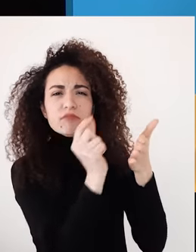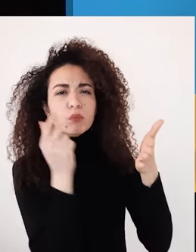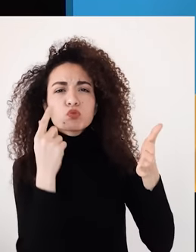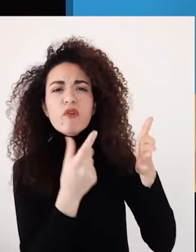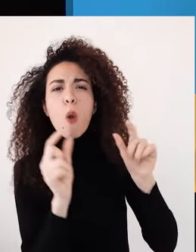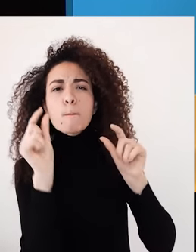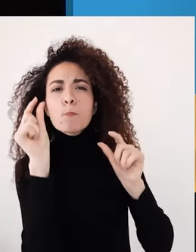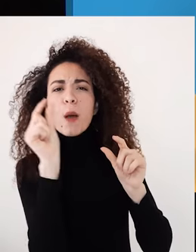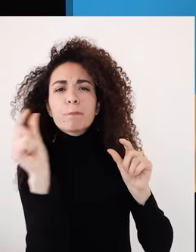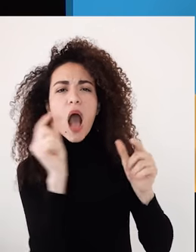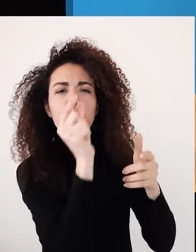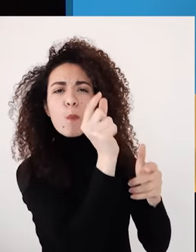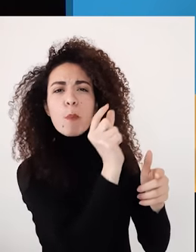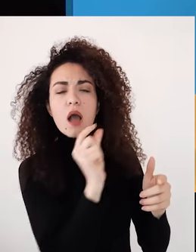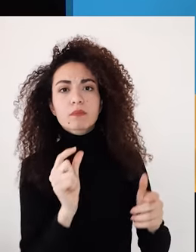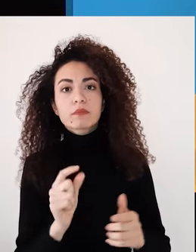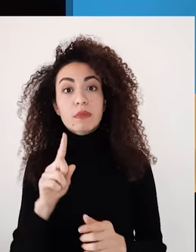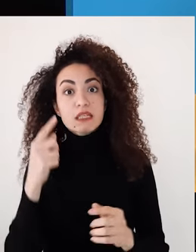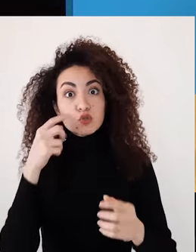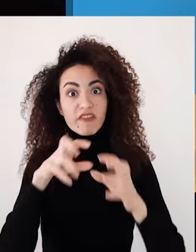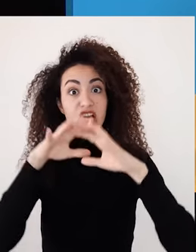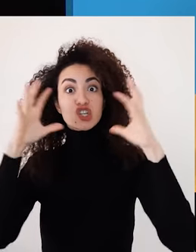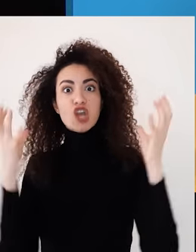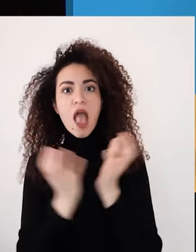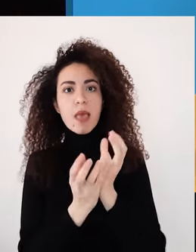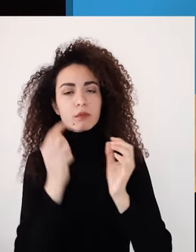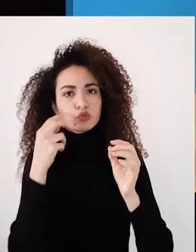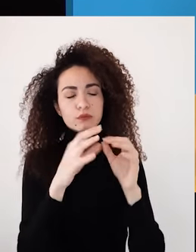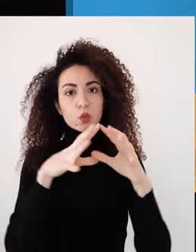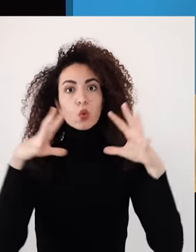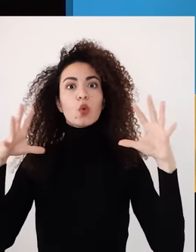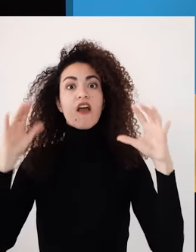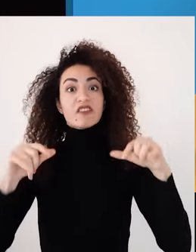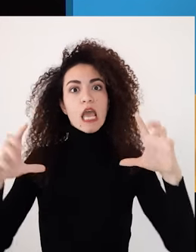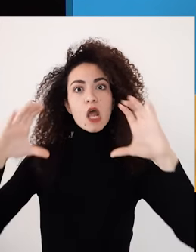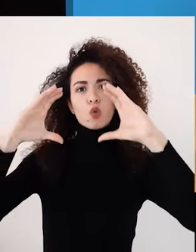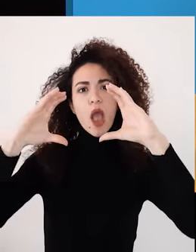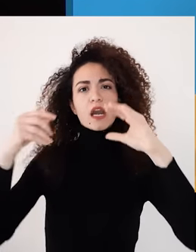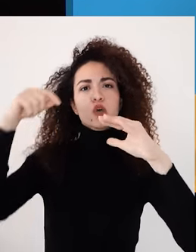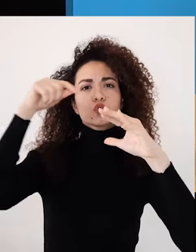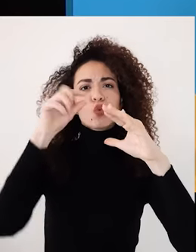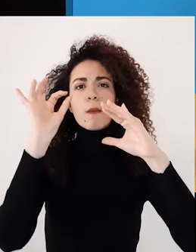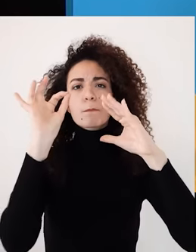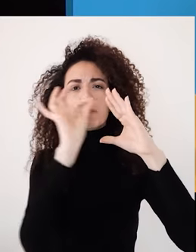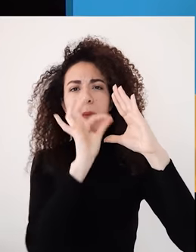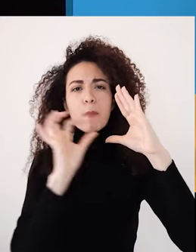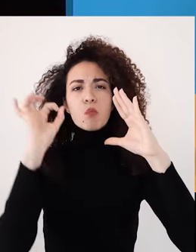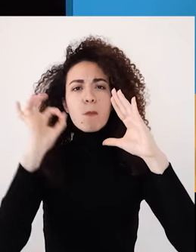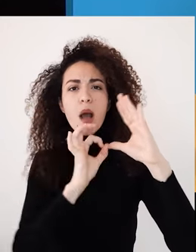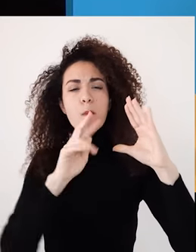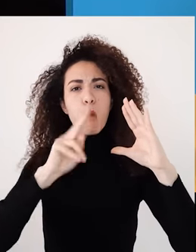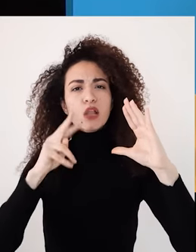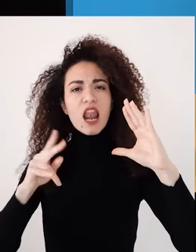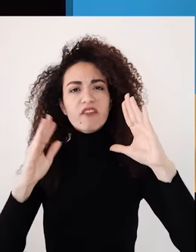مربعات أما إذا تبنينا نظرة شاملة رحنلاقي دائرة مؤلفة من مجموعة مربعات